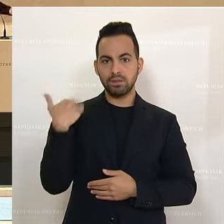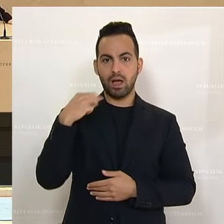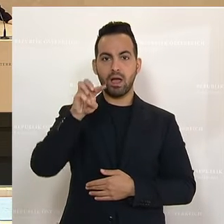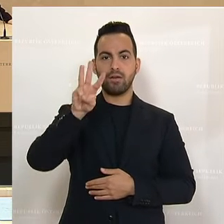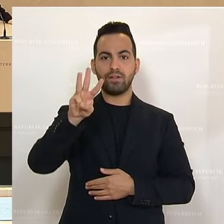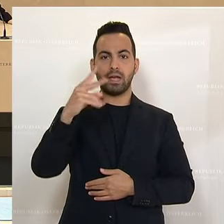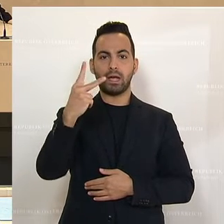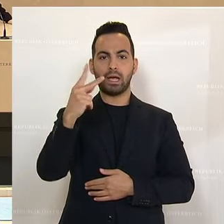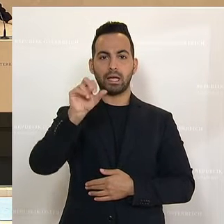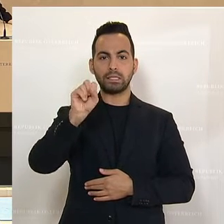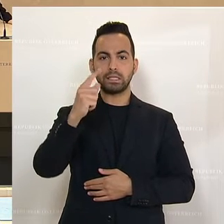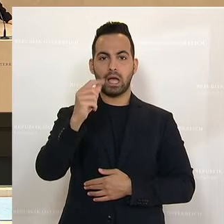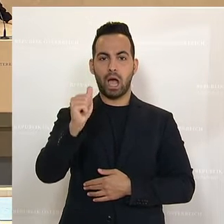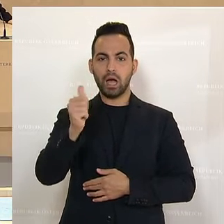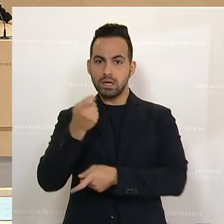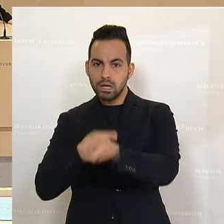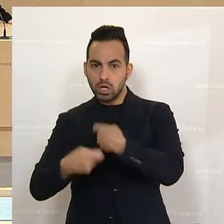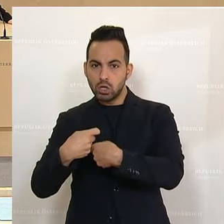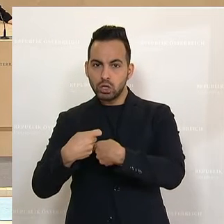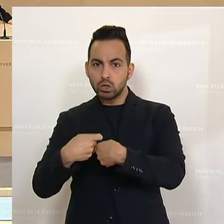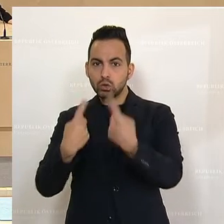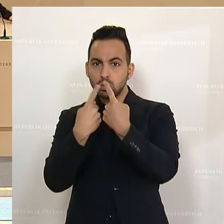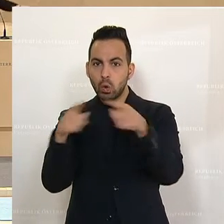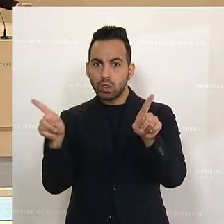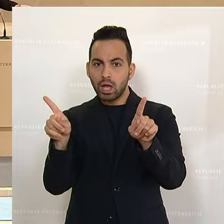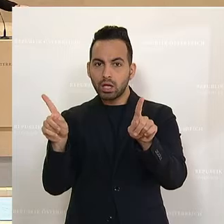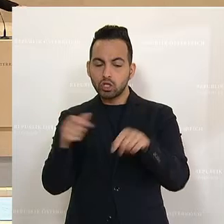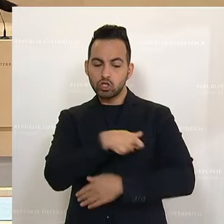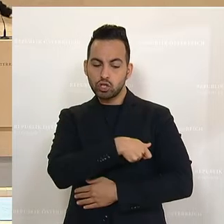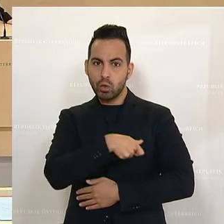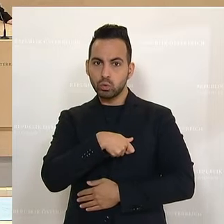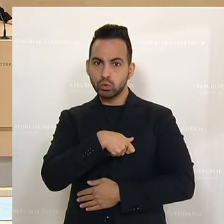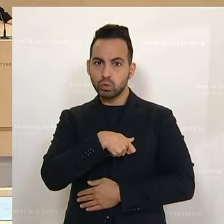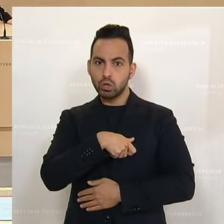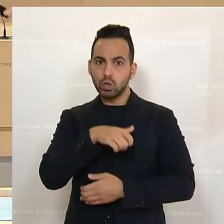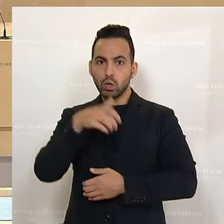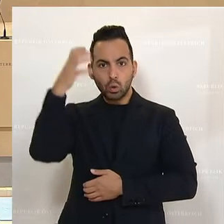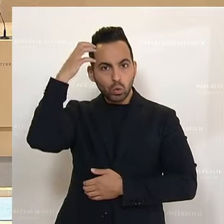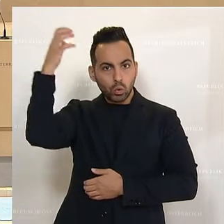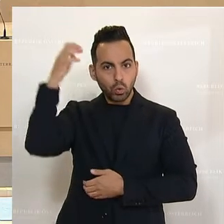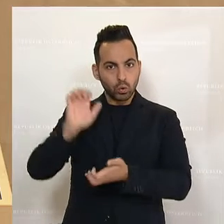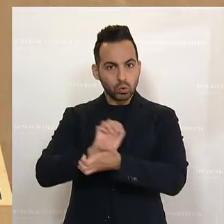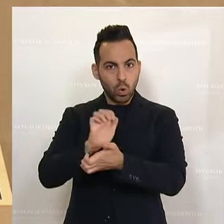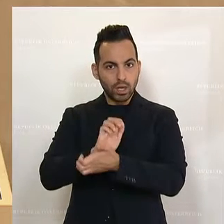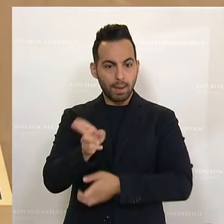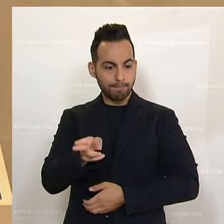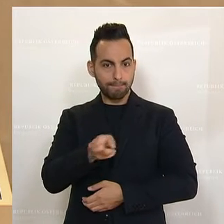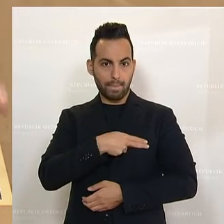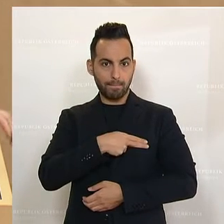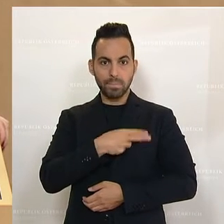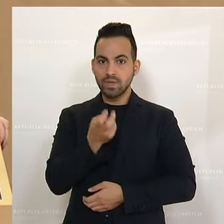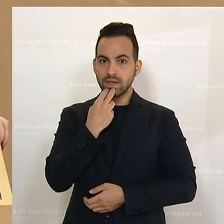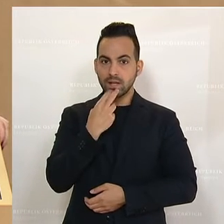Sonderstatus ausverhandeln möchte als Kronzeuge. Damit er Kronzeuge werden kann, muss er einen